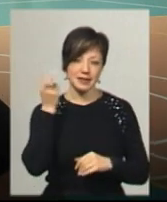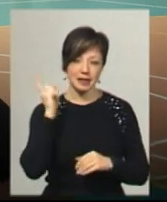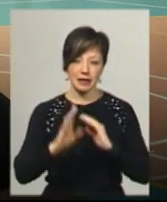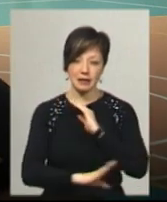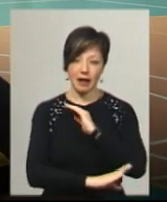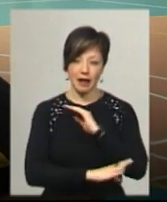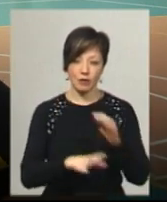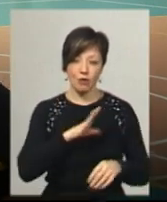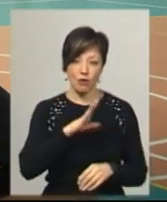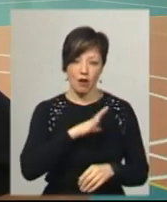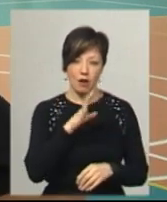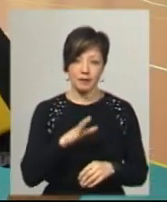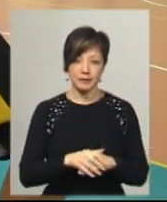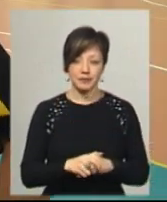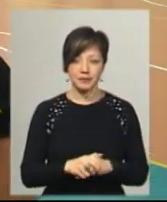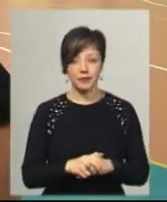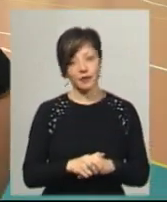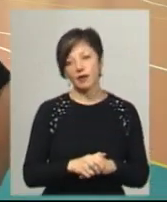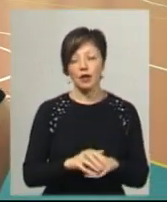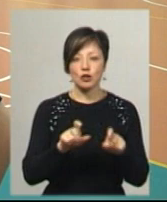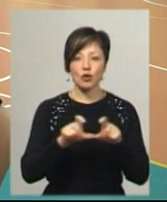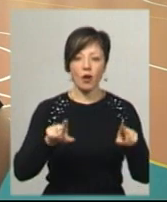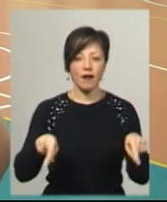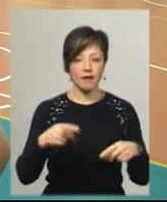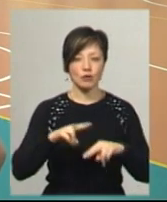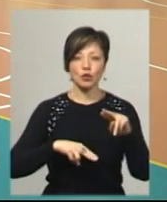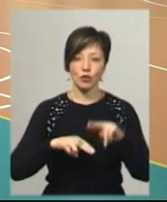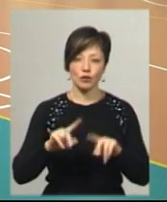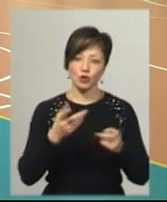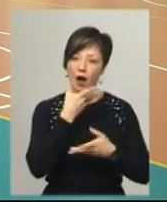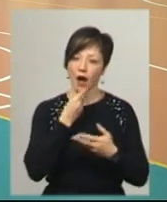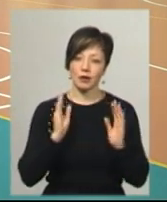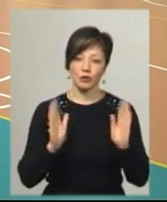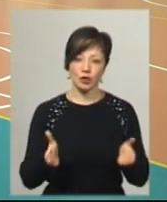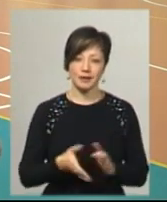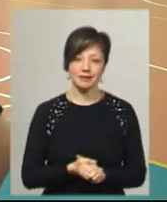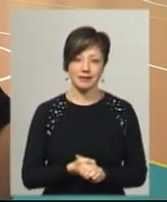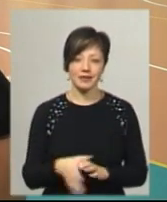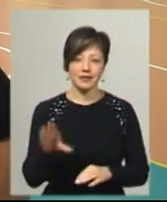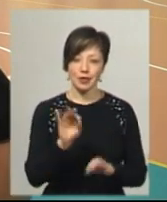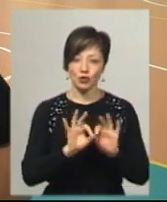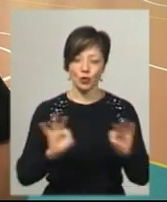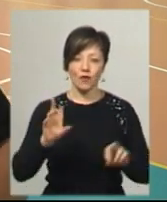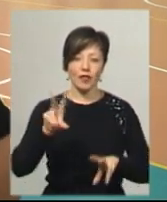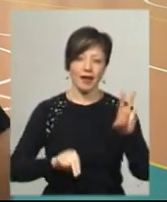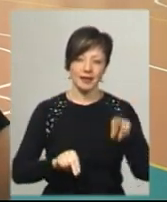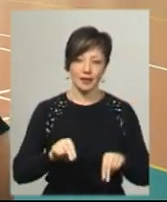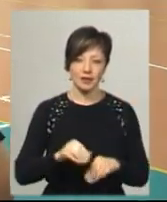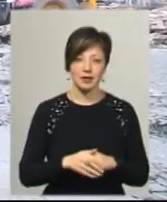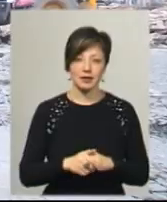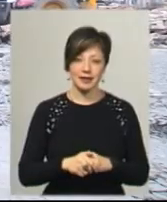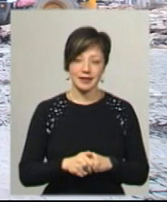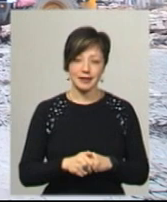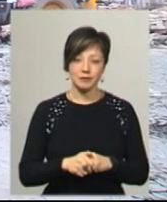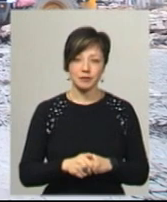з дерева, там, надіюся, де щось круче. Школа відбудовується, де навал, все буде дуже гарно, все буде чудово, надіюся, але я вже того не